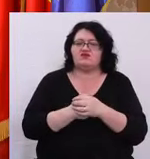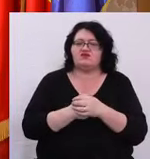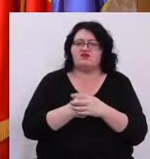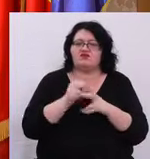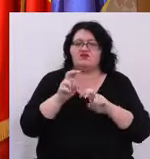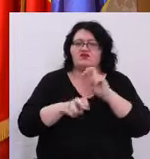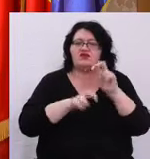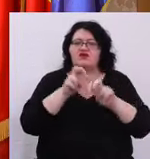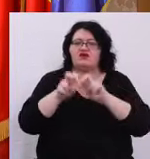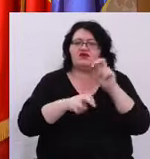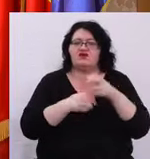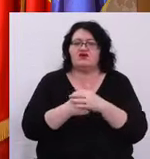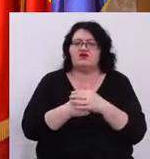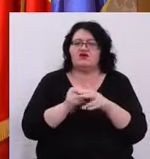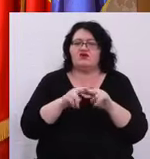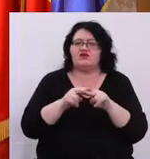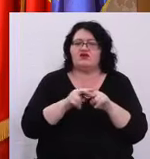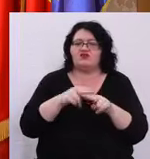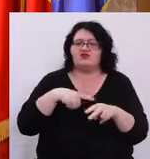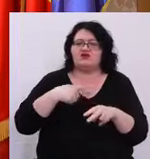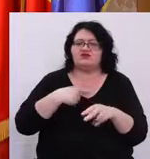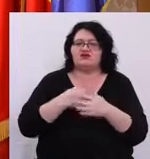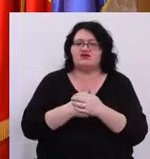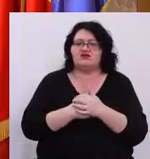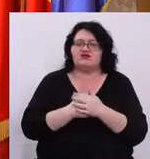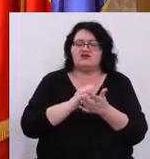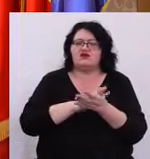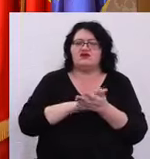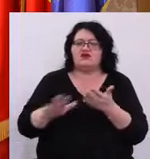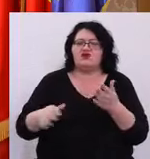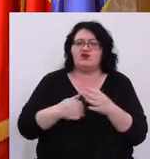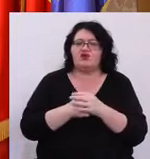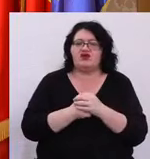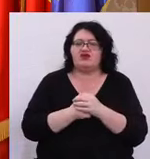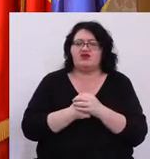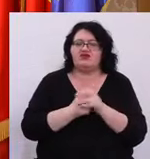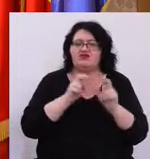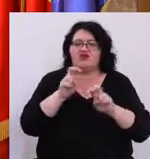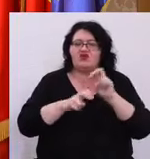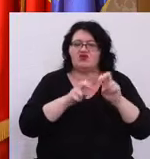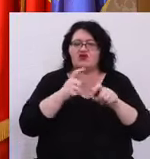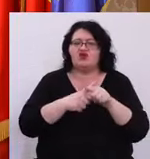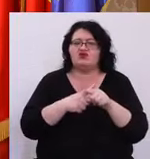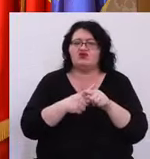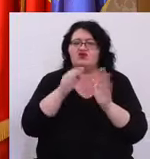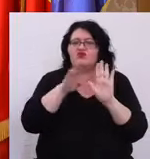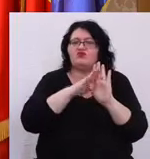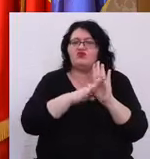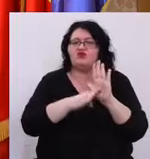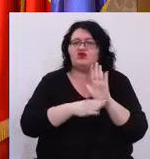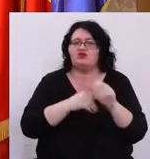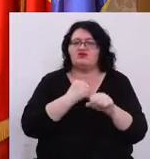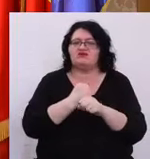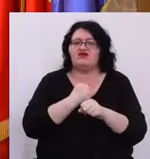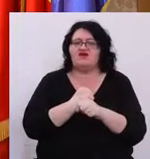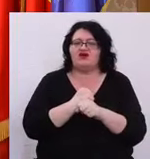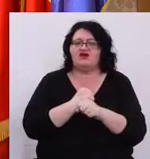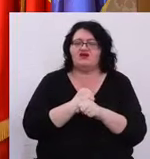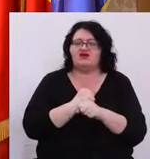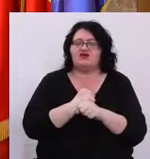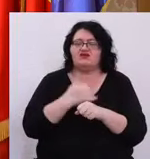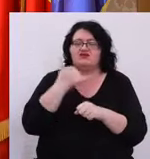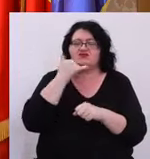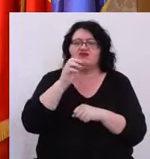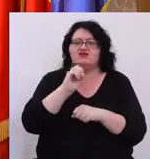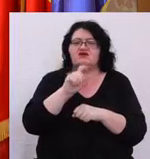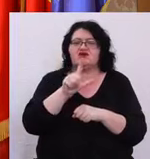recolta Papa Nicolau Consultația este gratuită și programările se pot face la